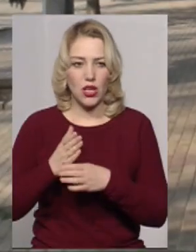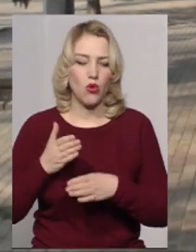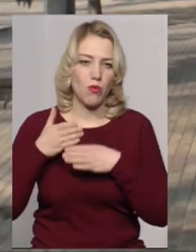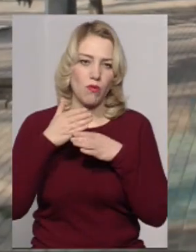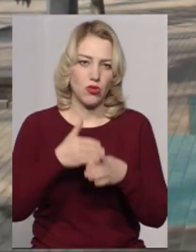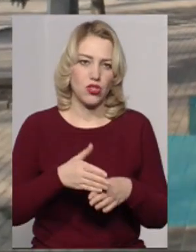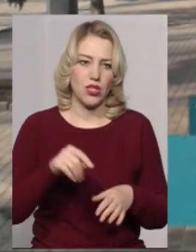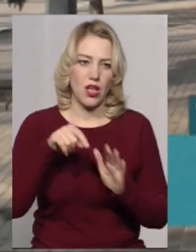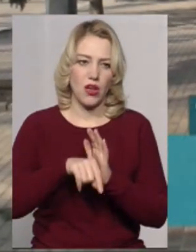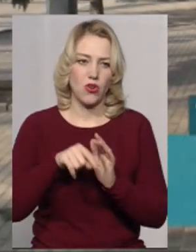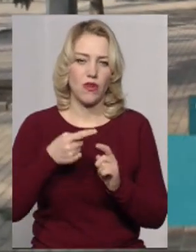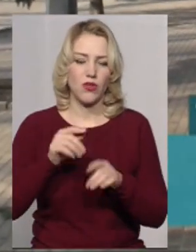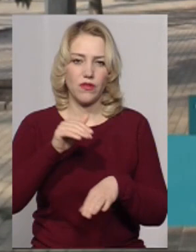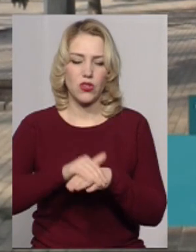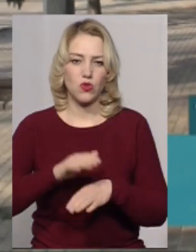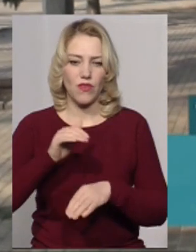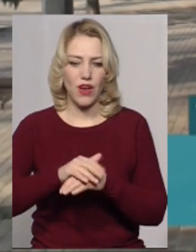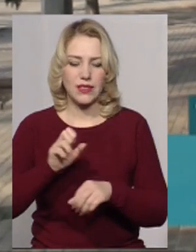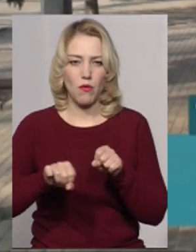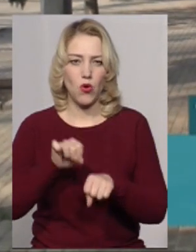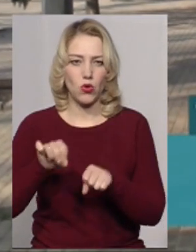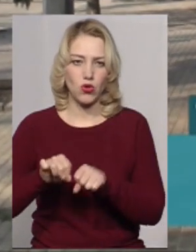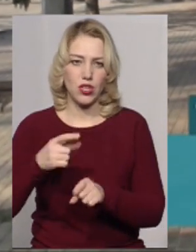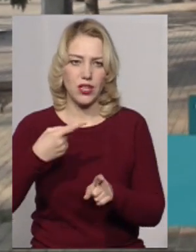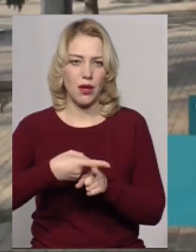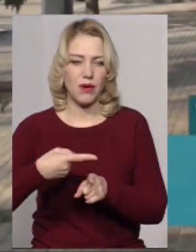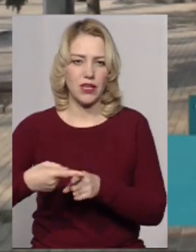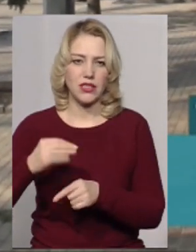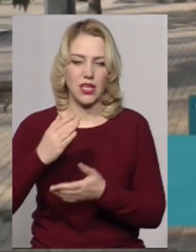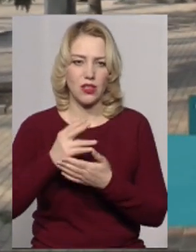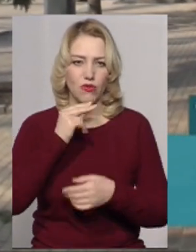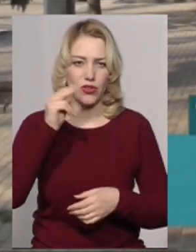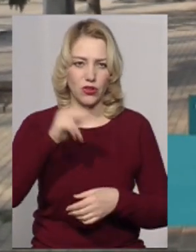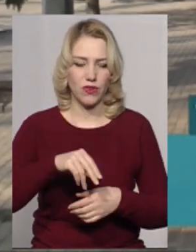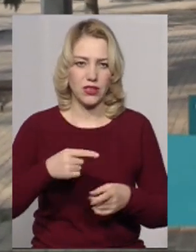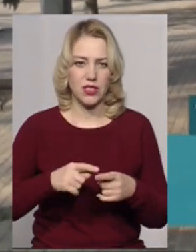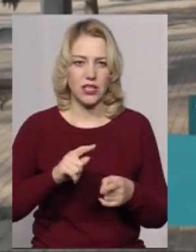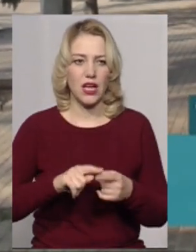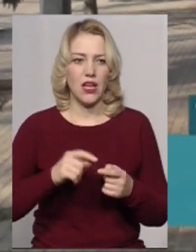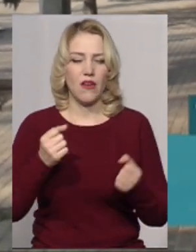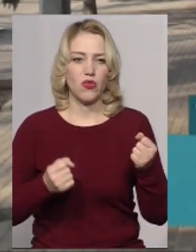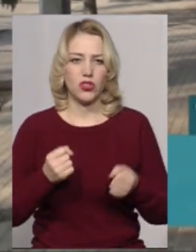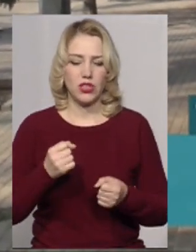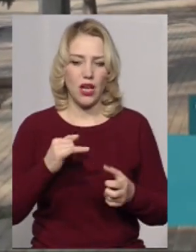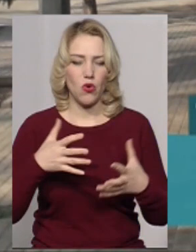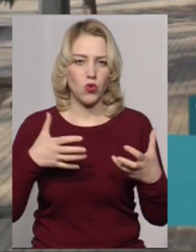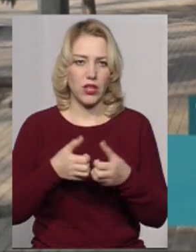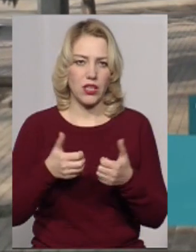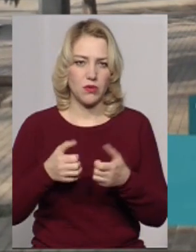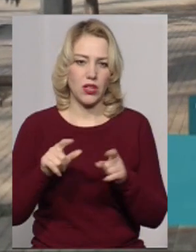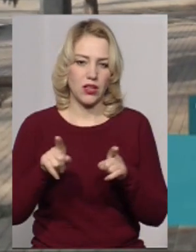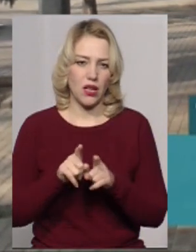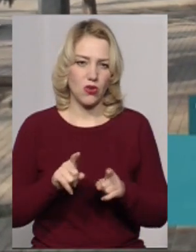Вони фіксують факт чинення правопорушення на перехрестях, що є доказом винуватості водія, який, наприклад, здійснив Держнодорожну пригоду. Також